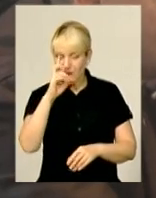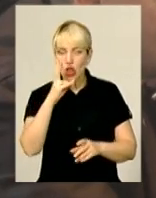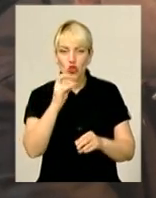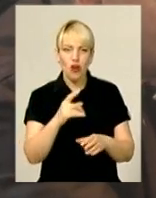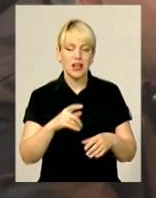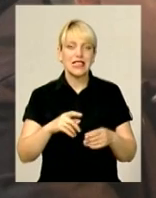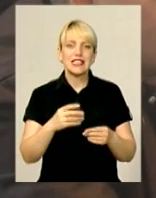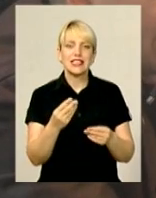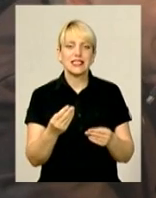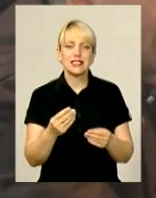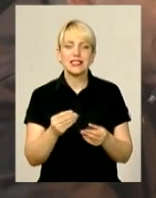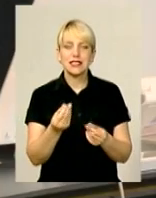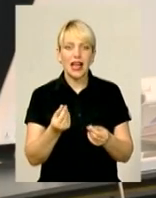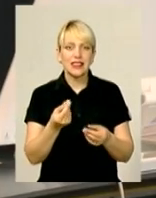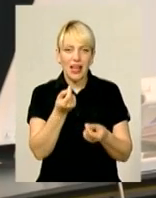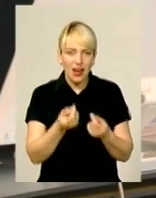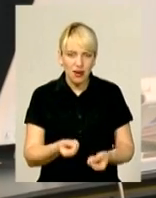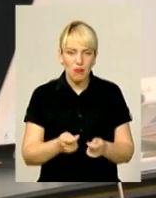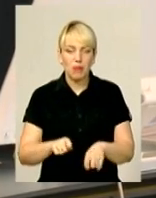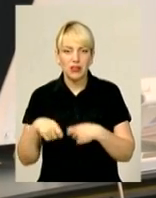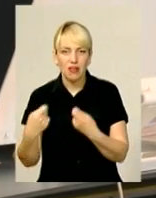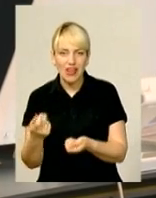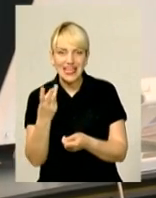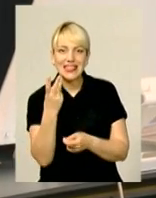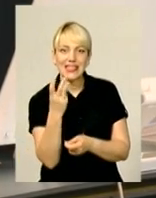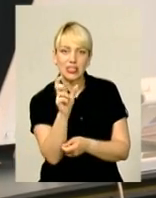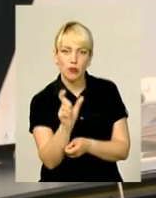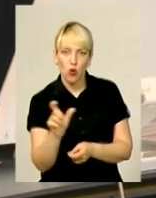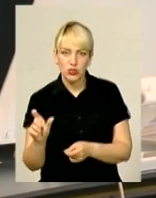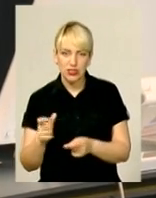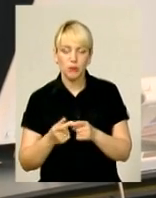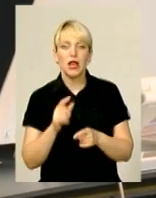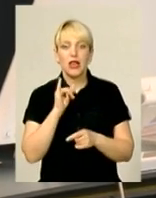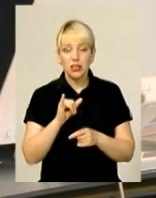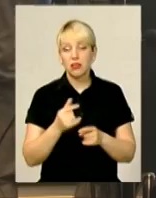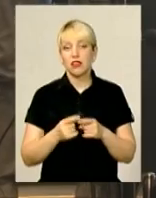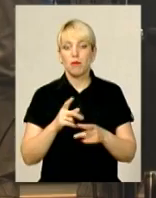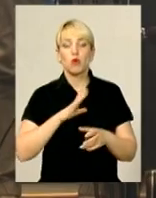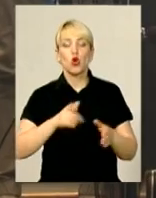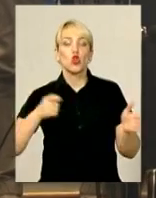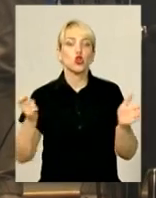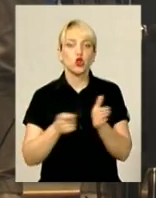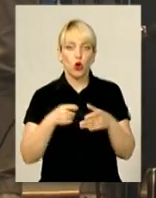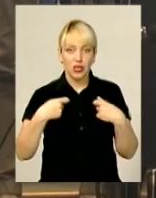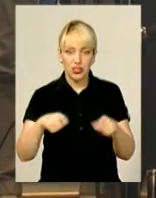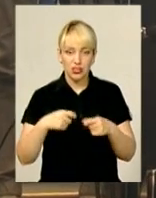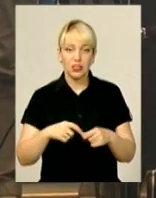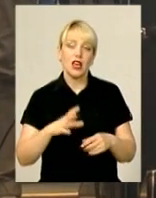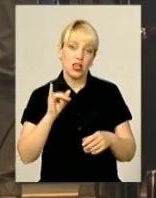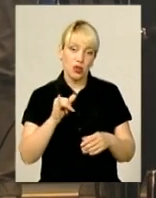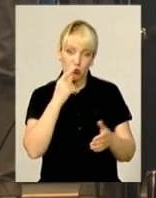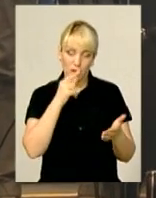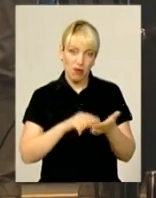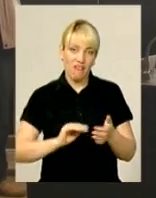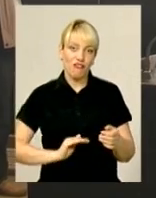передавалося на постійне користування третій особі. Тим самим обходячи процедуру торгів. Наслідок, чи не усі ласті шматки землі потрапляли до